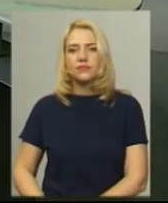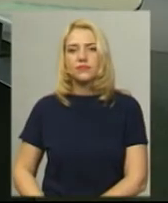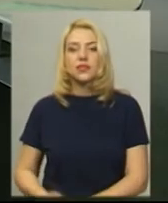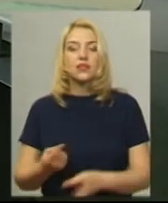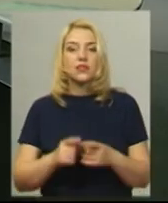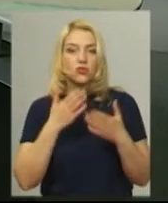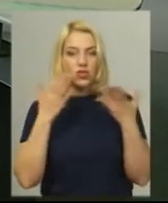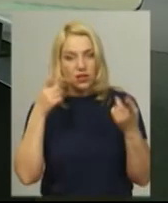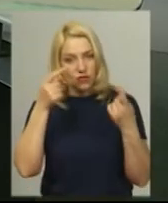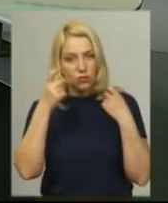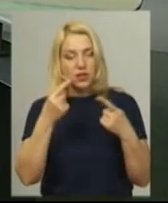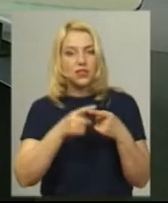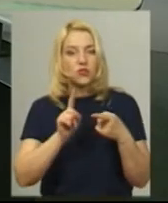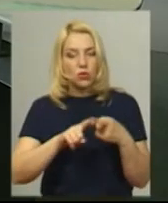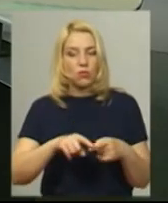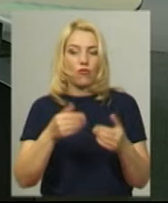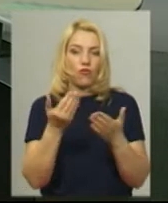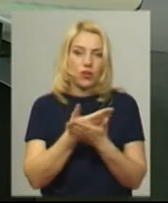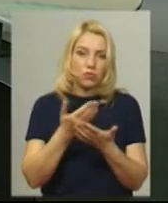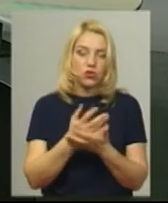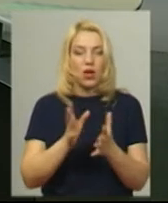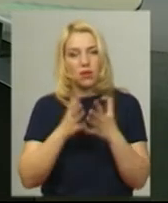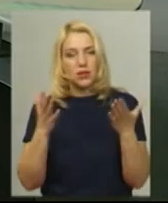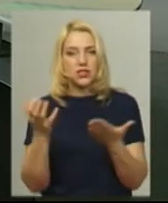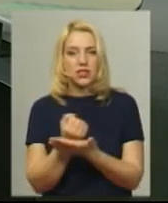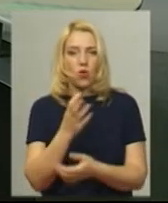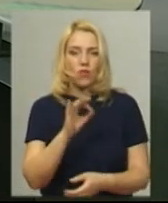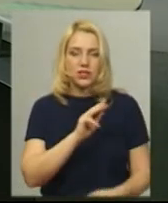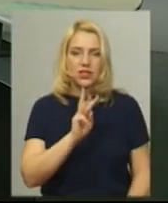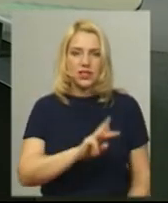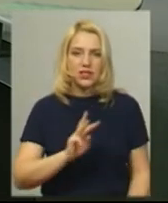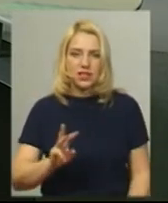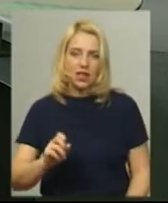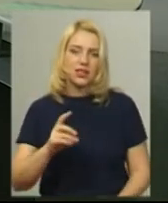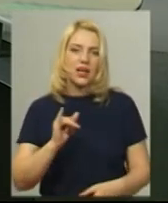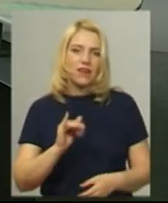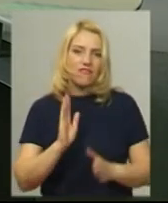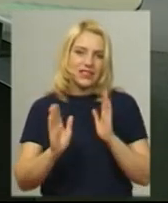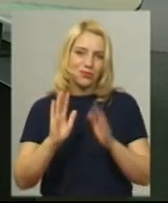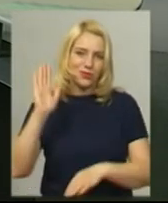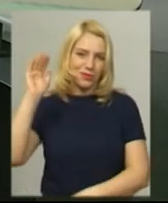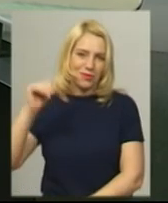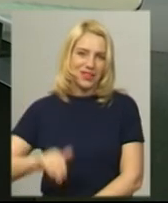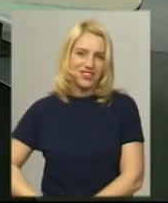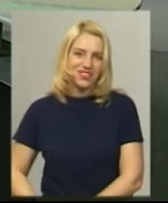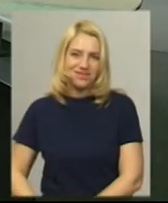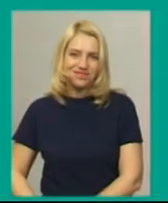Це остання інформація цього вияпуску. Більше новин знаходьте на нашому офіційному сайті та на сторінці у Фейсбук. Побачимось.